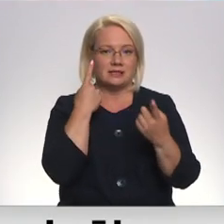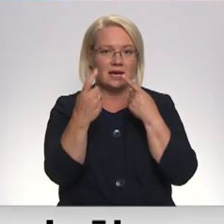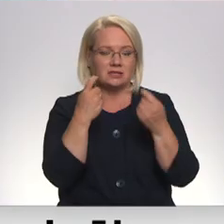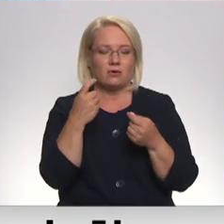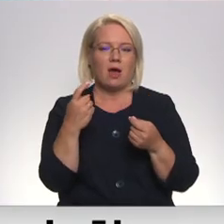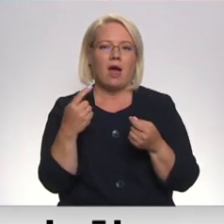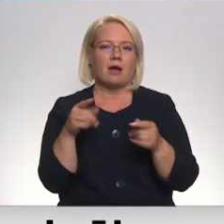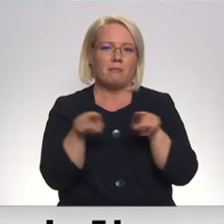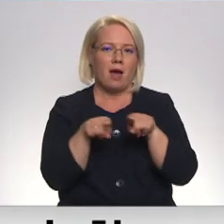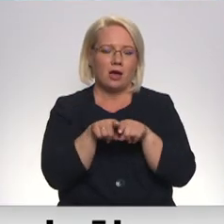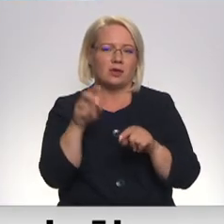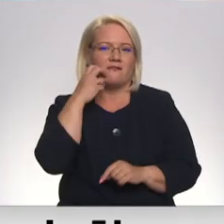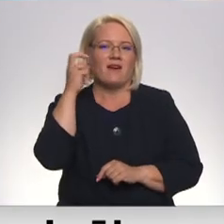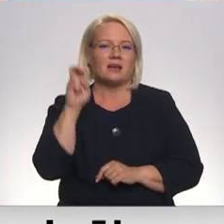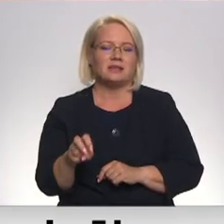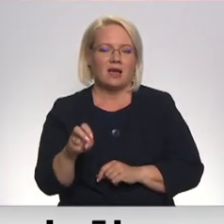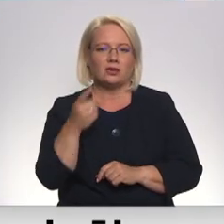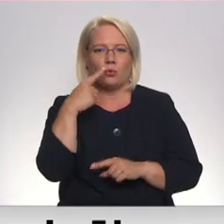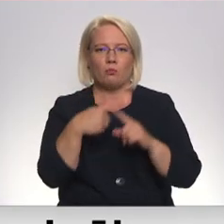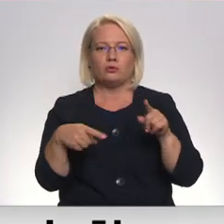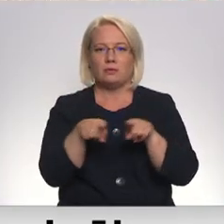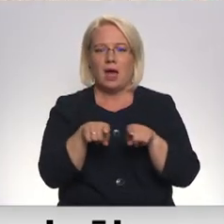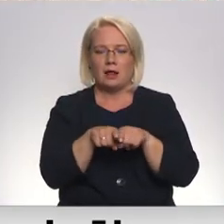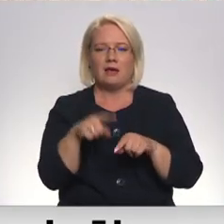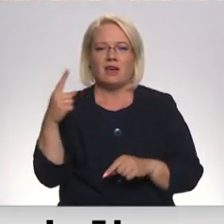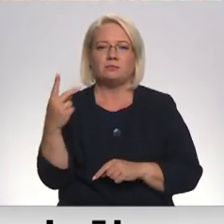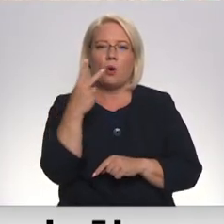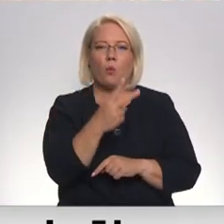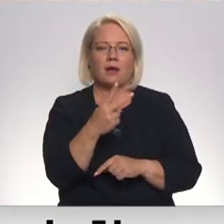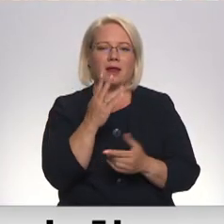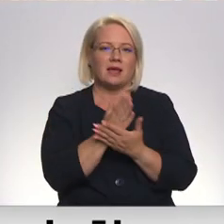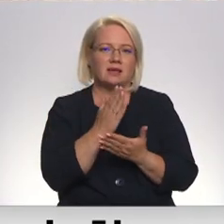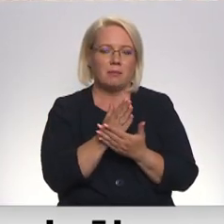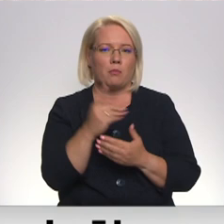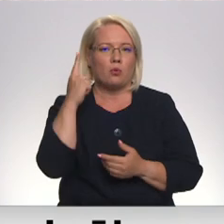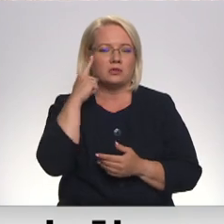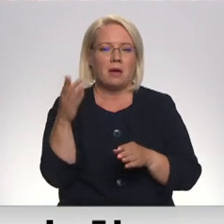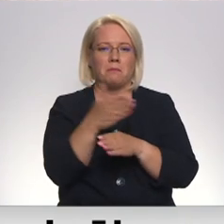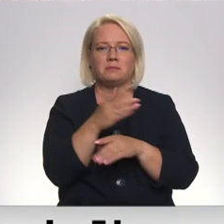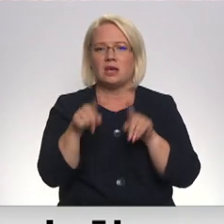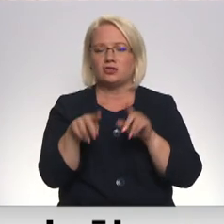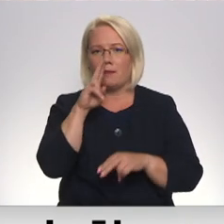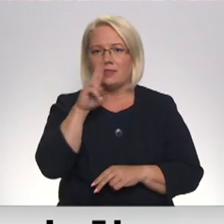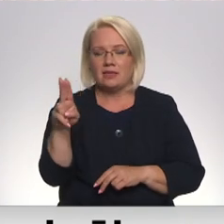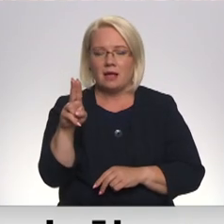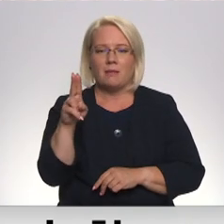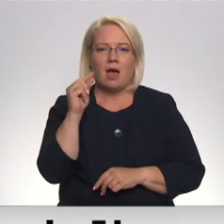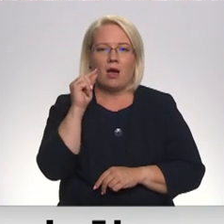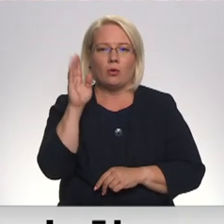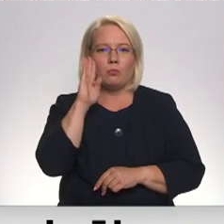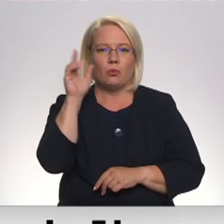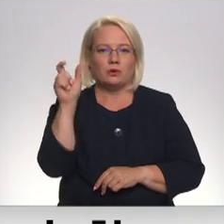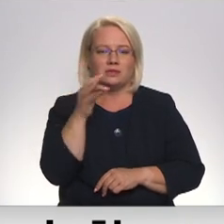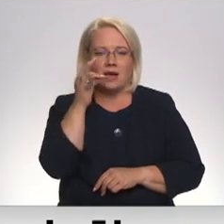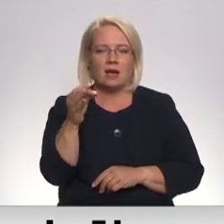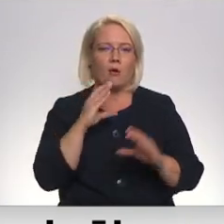jaunatklāto māsu ir vecākais no pusbrāļiem. Viens par otra eksistenci viņu uzzināja vien pirms dažām nedēļām, un Sandri sadzīs, ka komunikācija ar